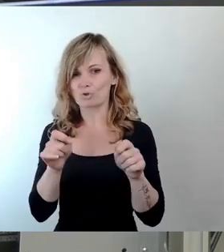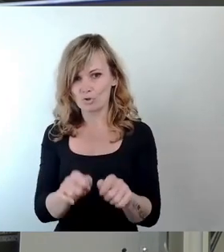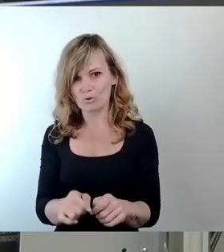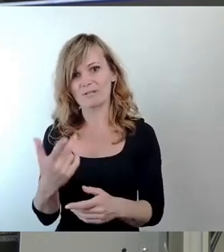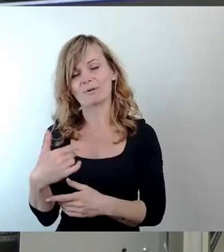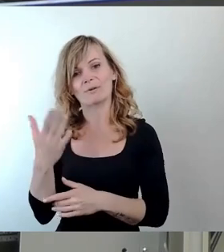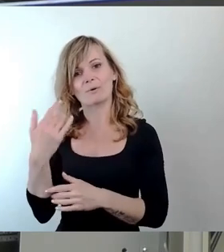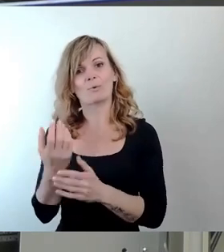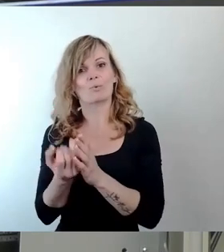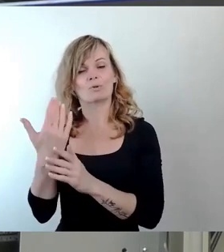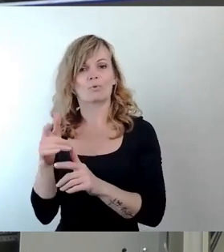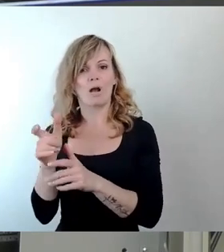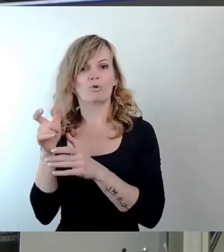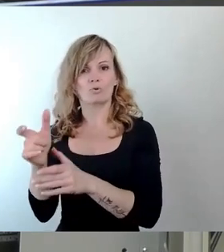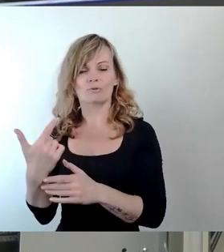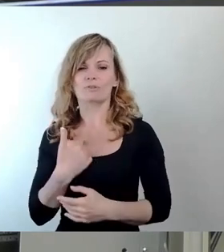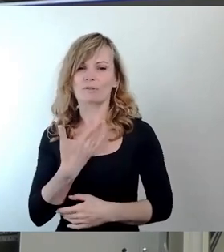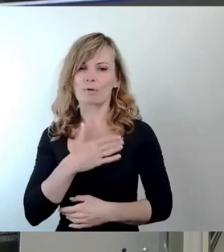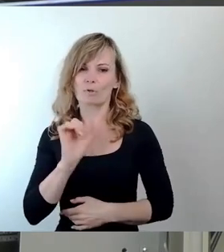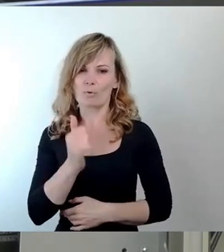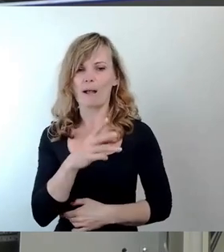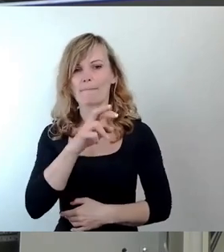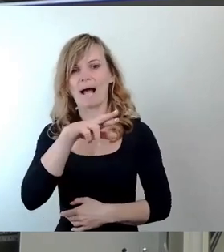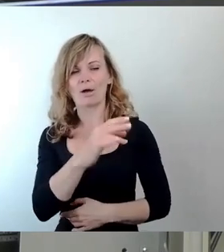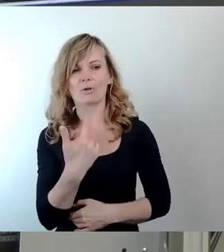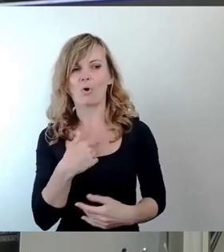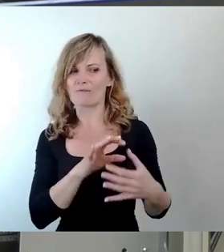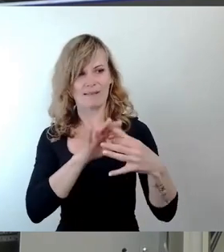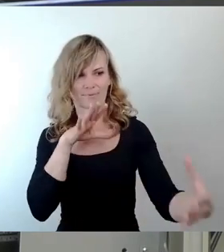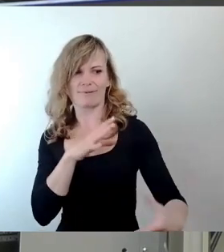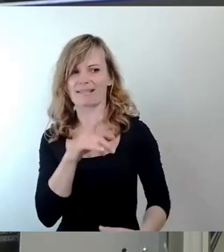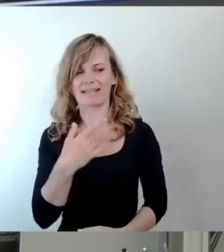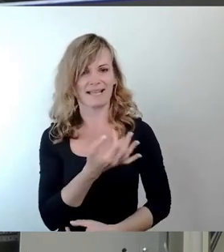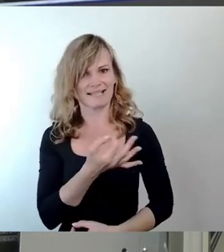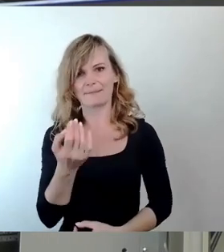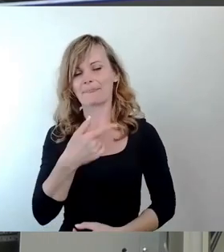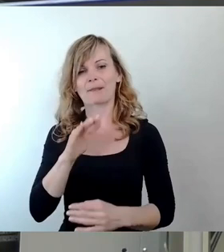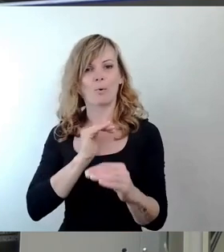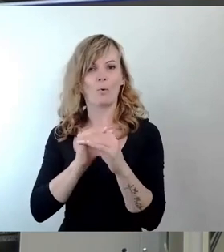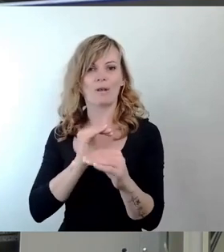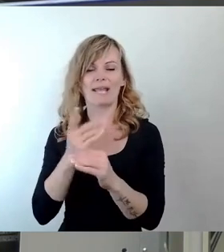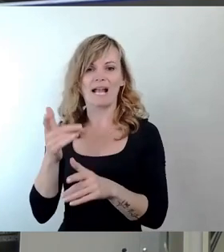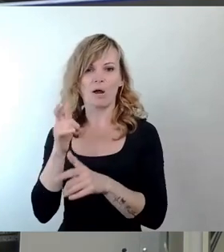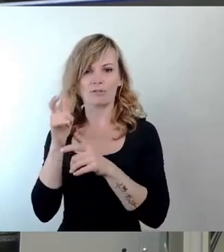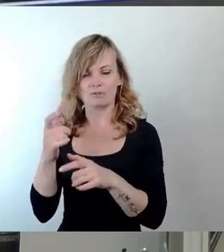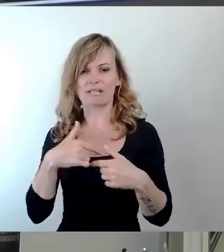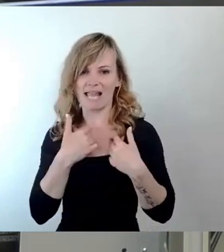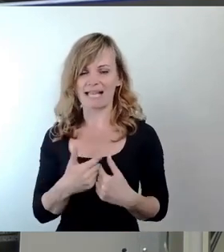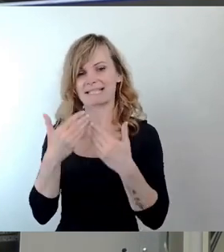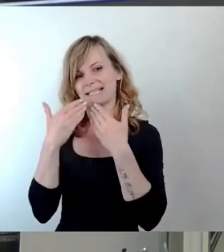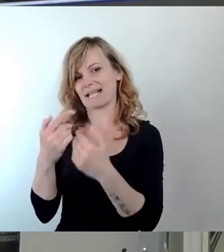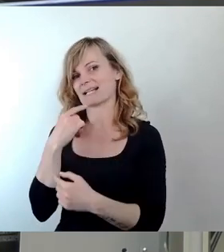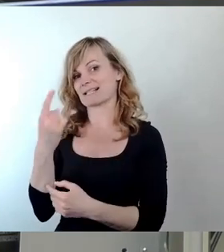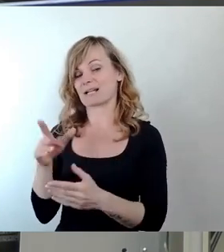Und ich möchte an dieser Stelle, Mario, auch wenn du nichts mehr mit mir zu tun haben willst, den Kolleginnen und Kollegen im Ausschuss ganz herzlich Danke sagen für diesen